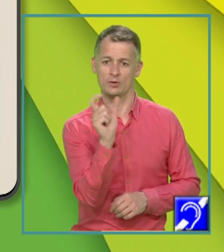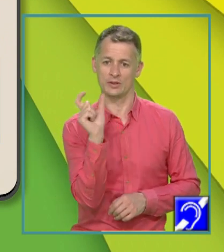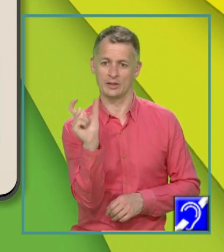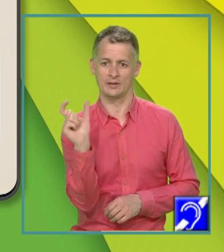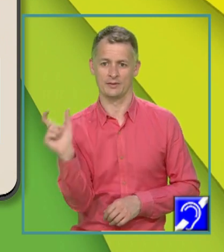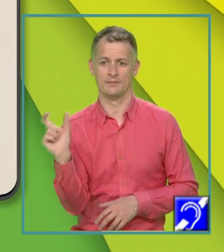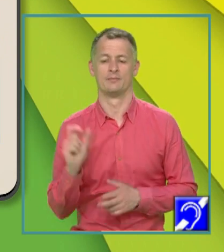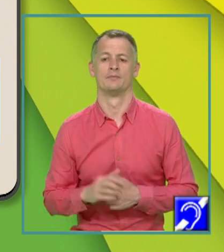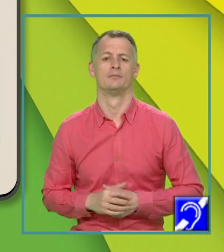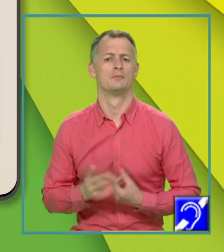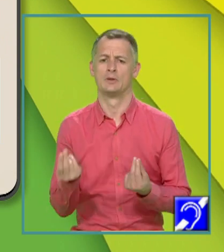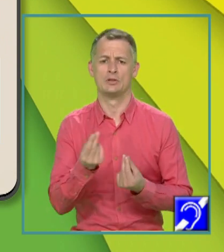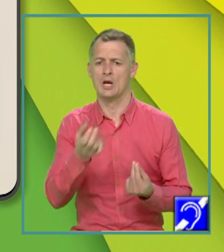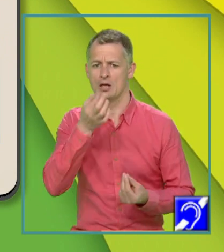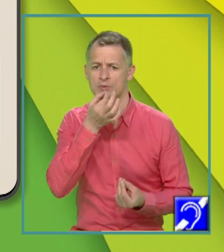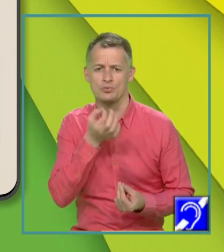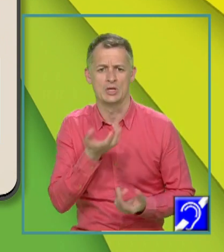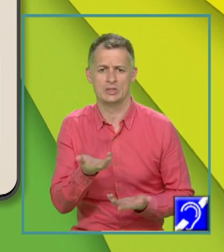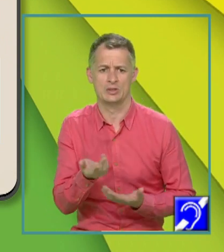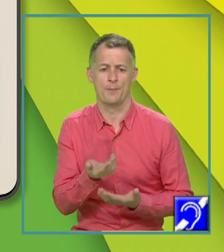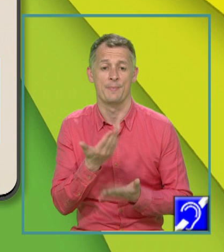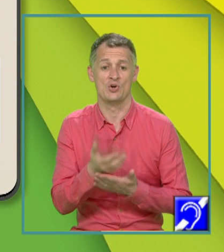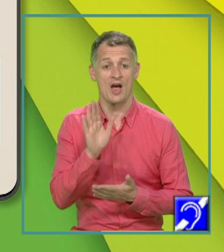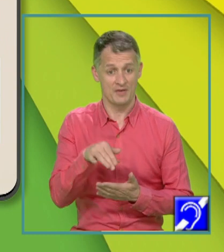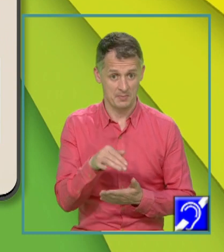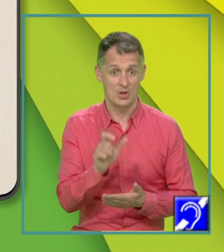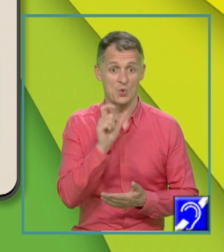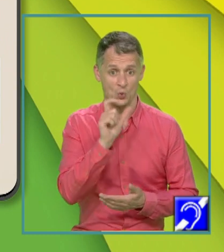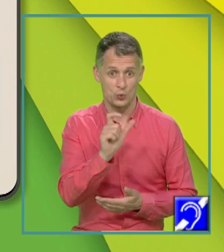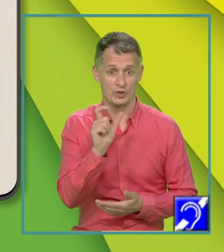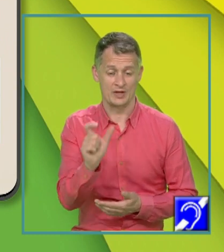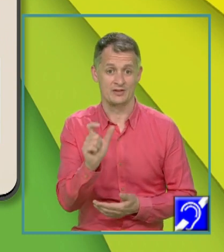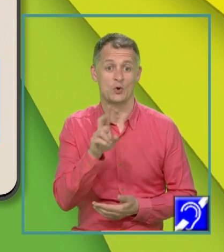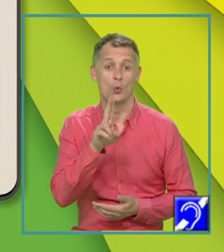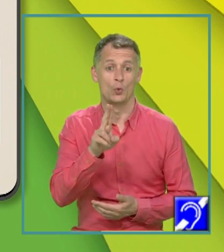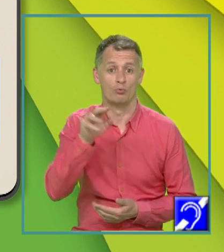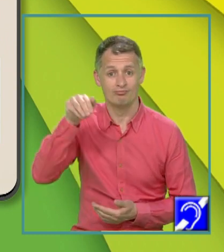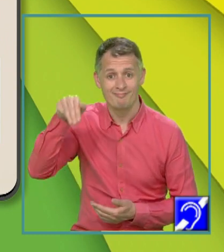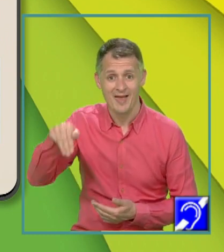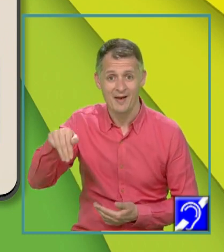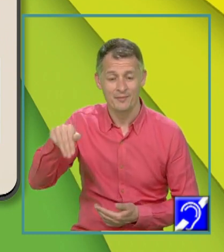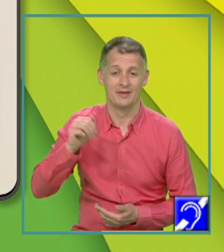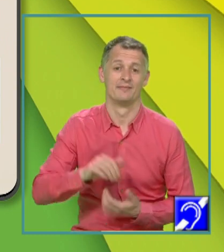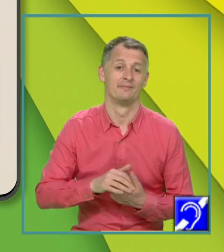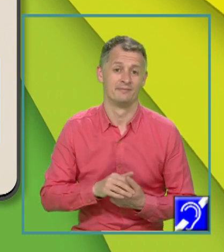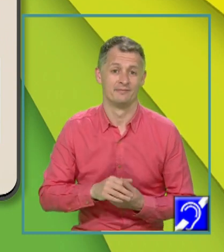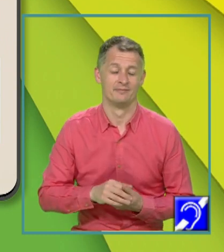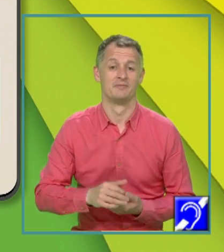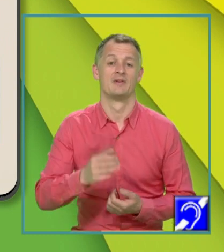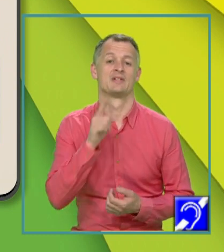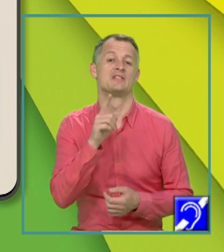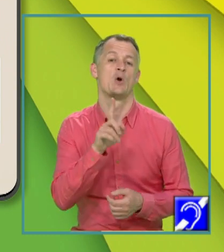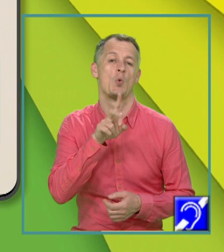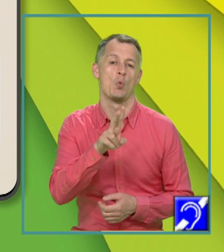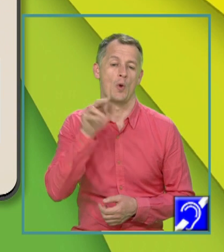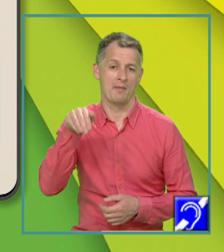De ce am spus unități de măsură? Pentru că aici avem unități de măsură, deci acest segment este o unitate